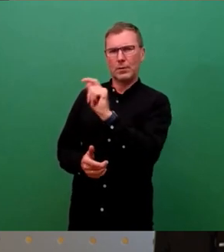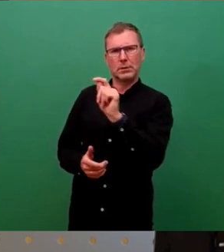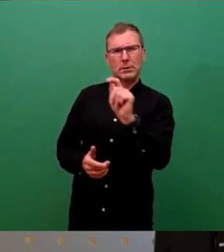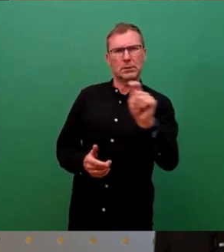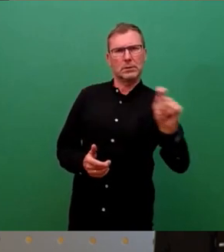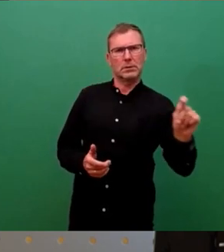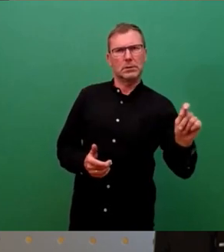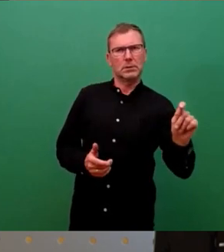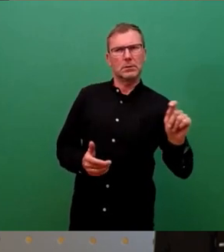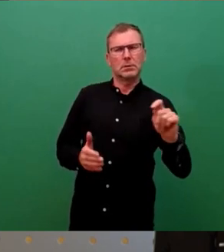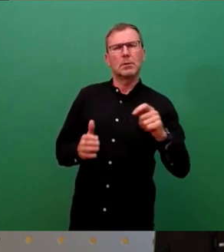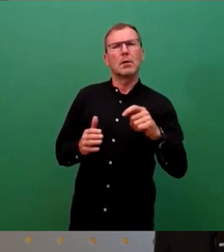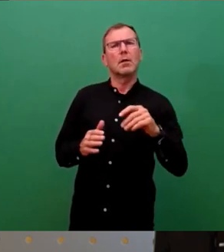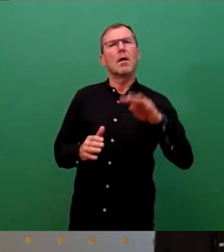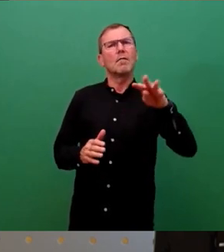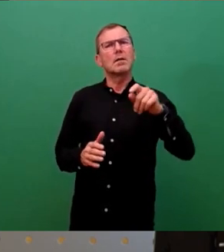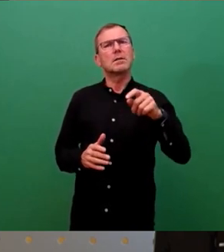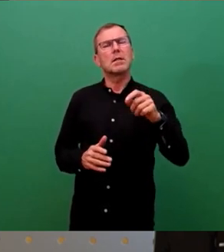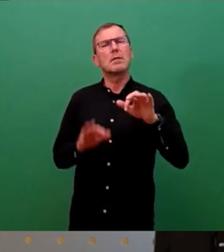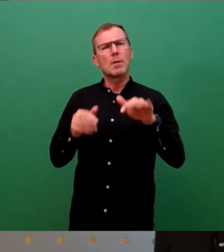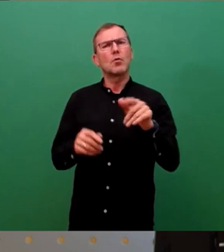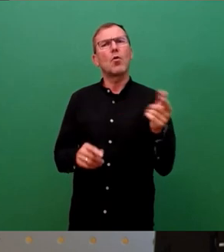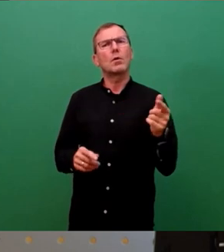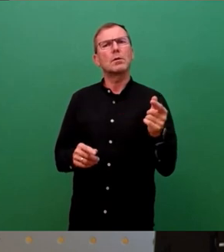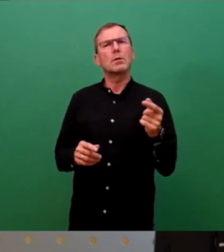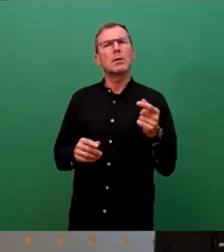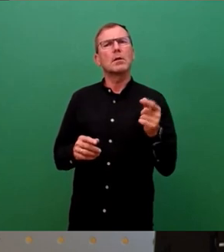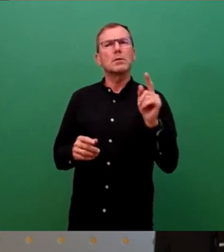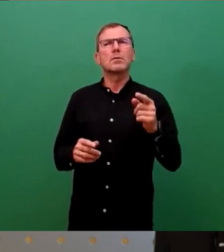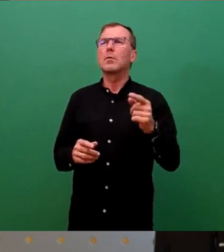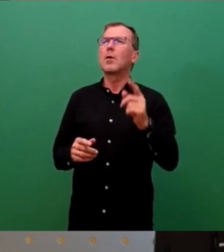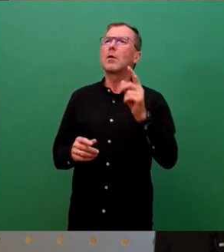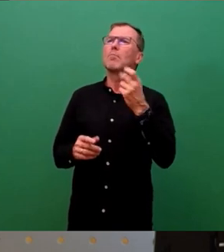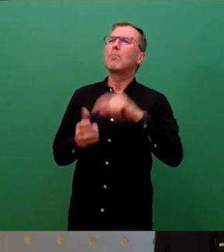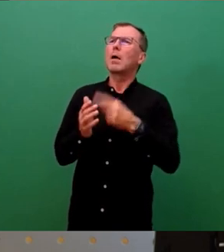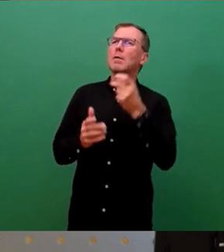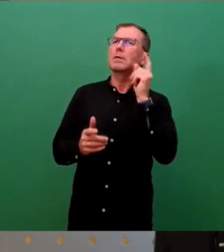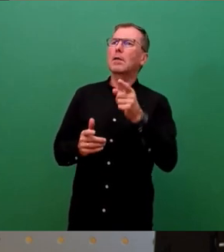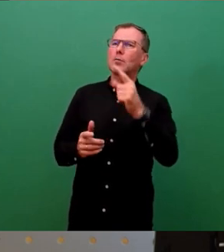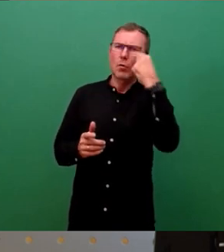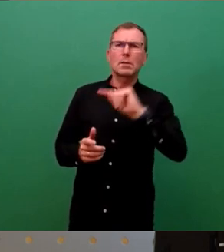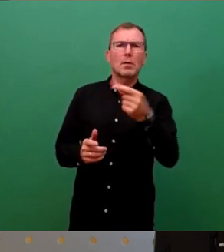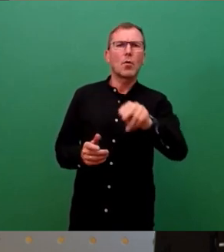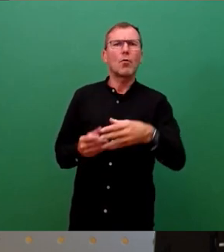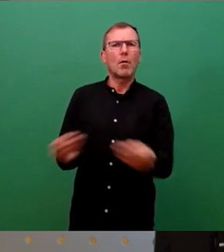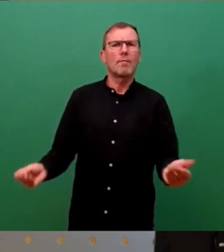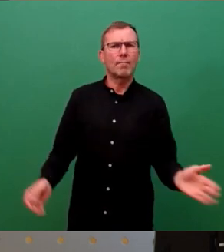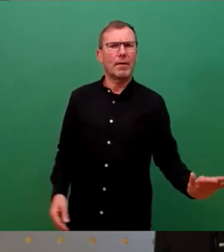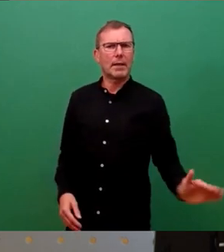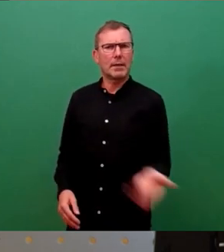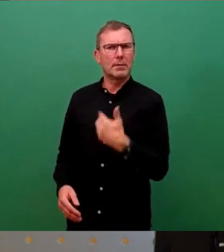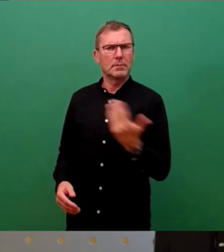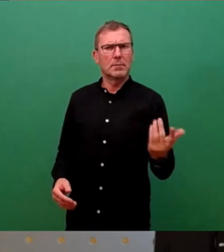14 Millionen durch 140 Häuser sind erstmal 100.000 Euro, die da weg sind pro Haus. Und da eine einseitige Ausrichtung auf